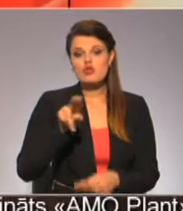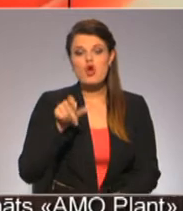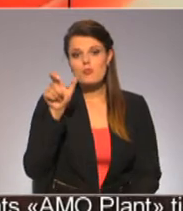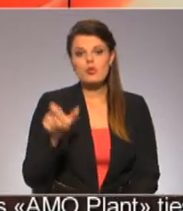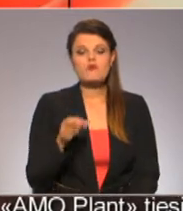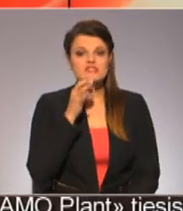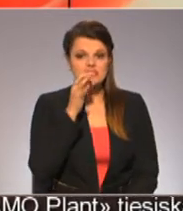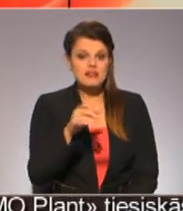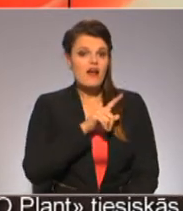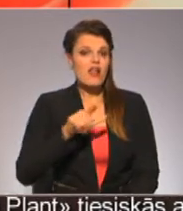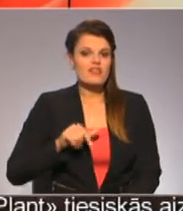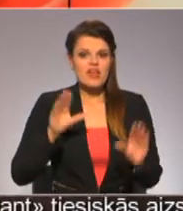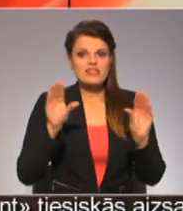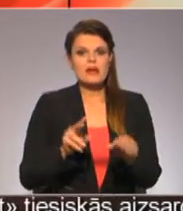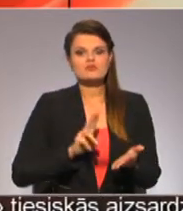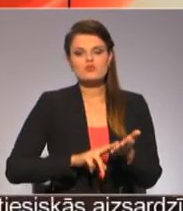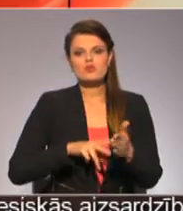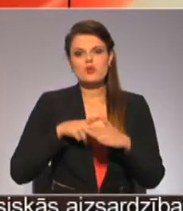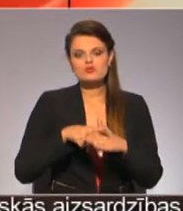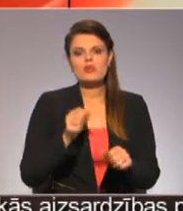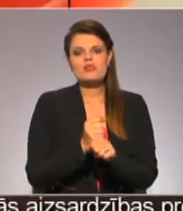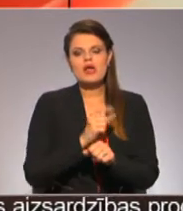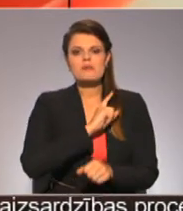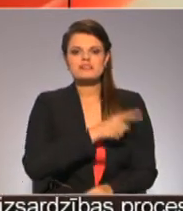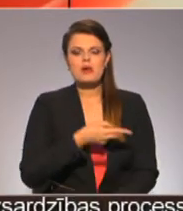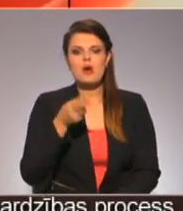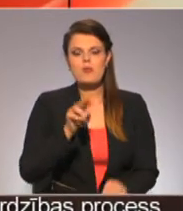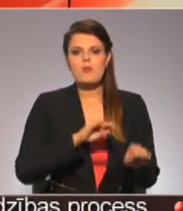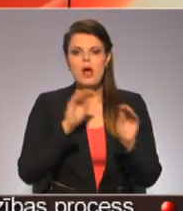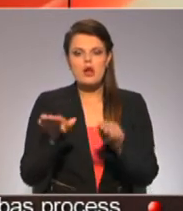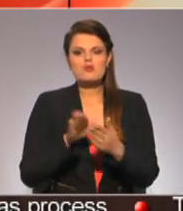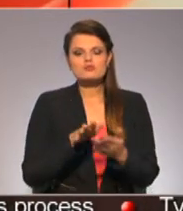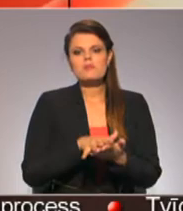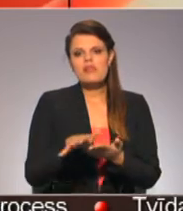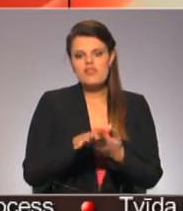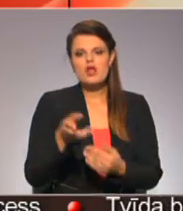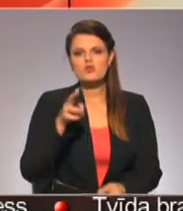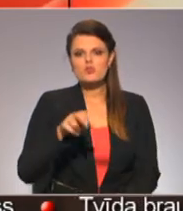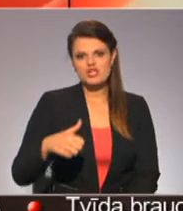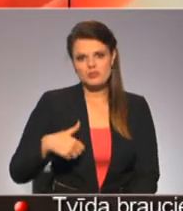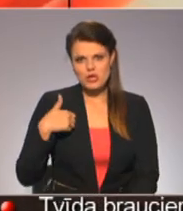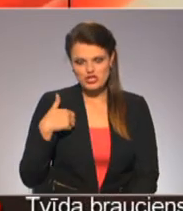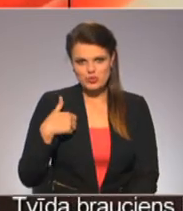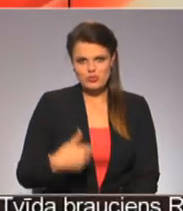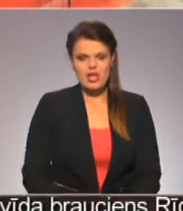jāmazina nodokļas logas darba spēkam, pārlaikotos patēriņu un īpašumiem. Vairāk stāstu Odita Krenberka.